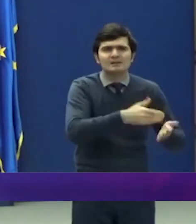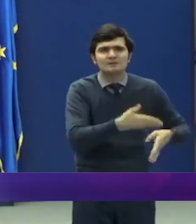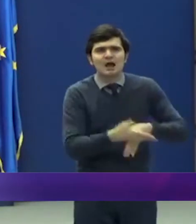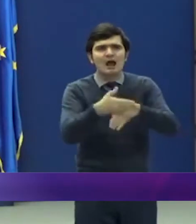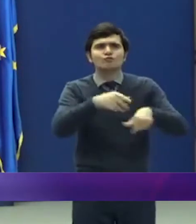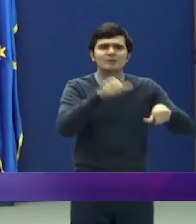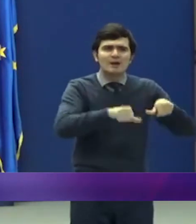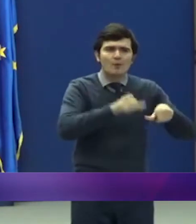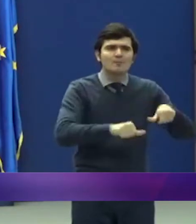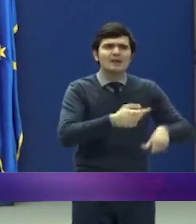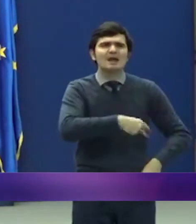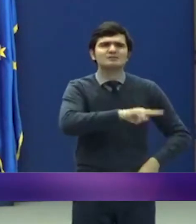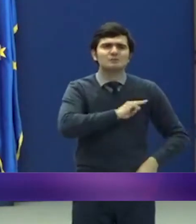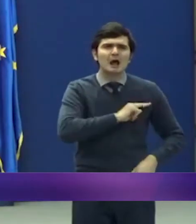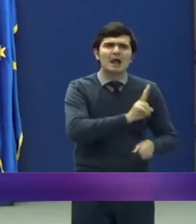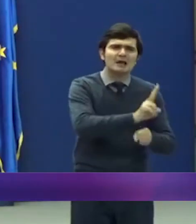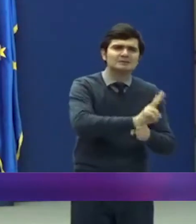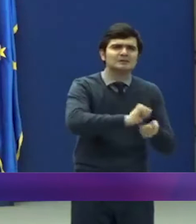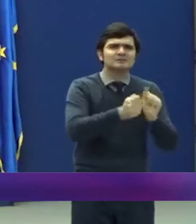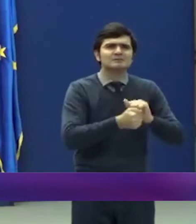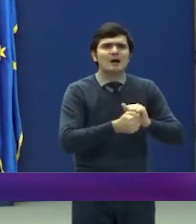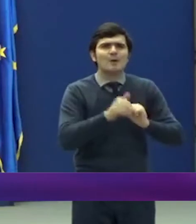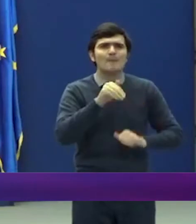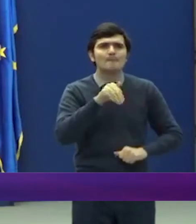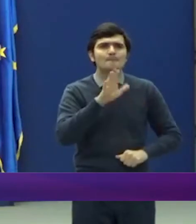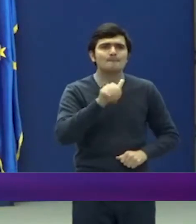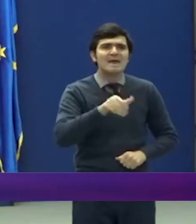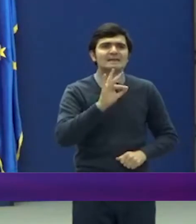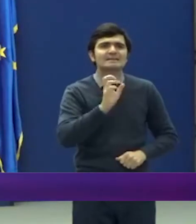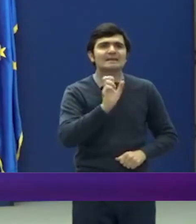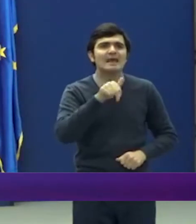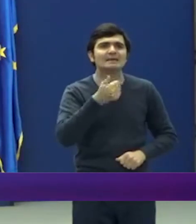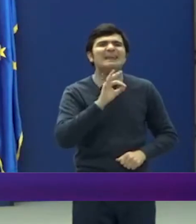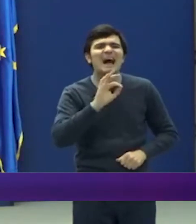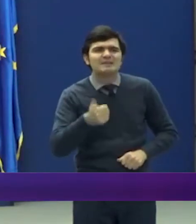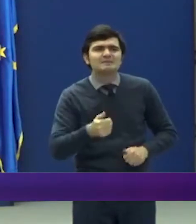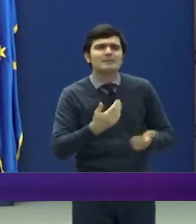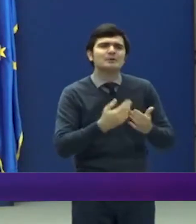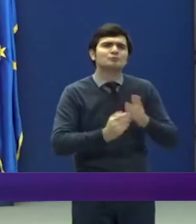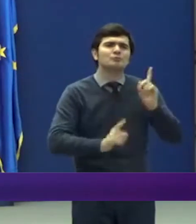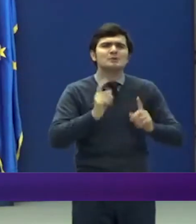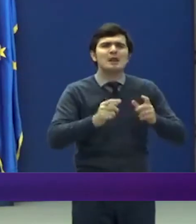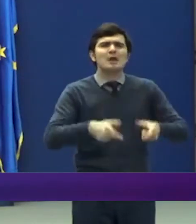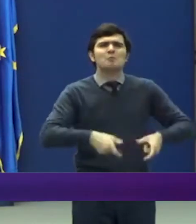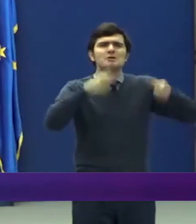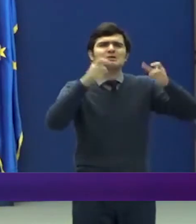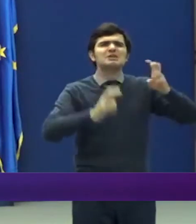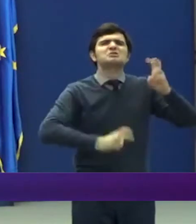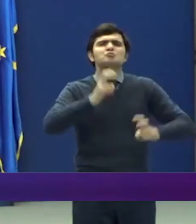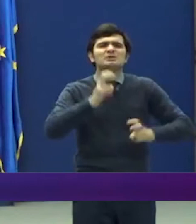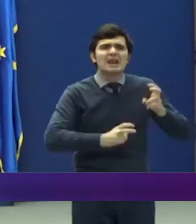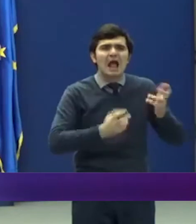asistență, mentenanță la anumite unități industriale, de cercetare, de producție. Și